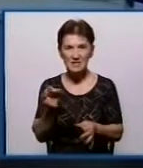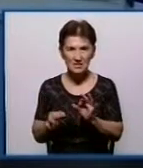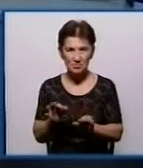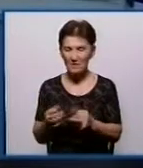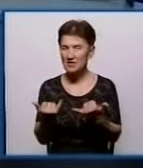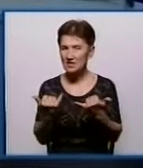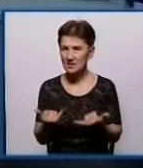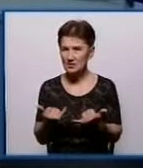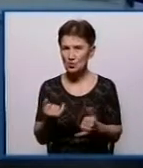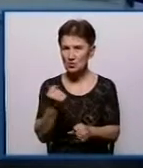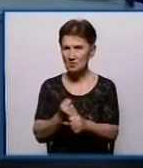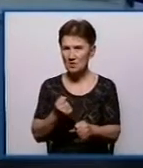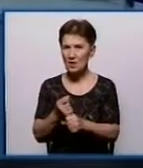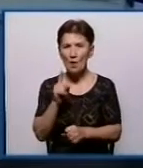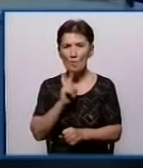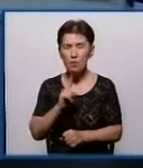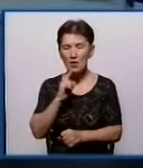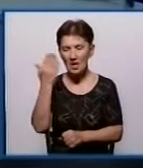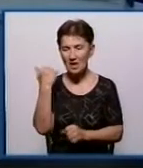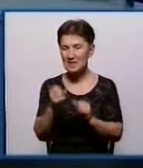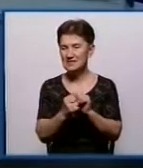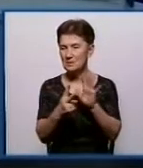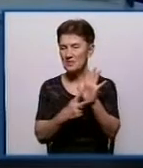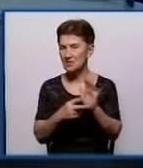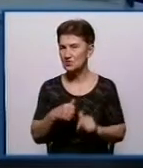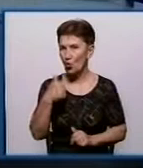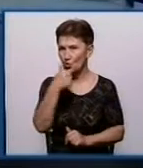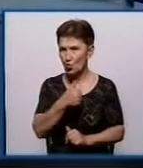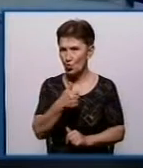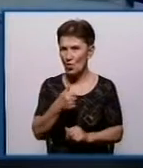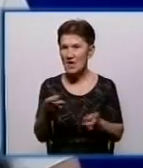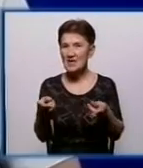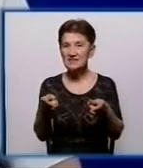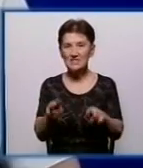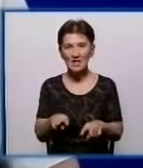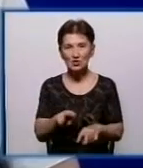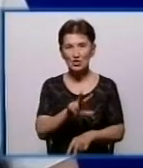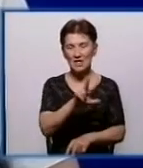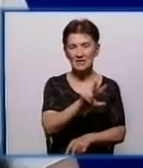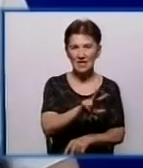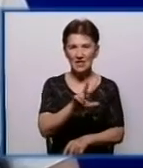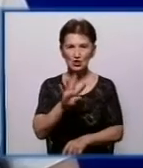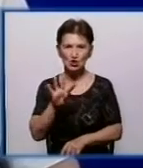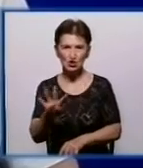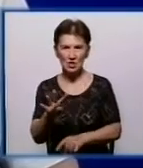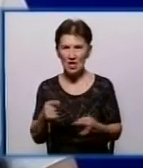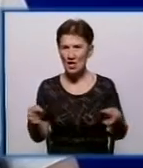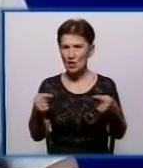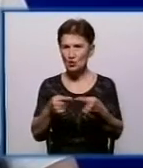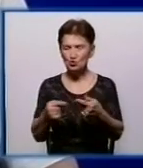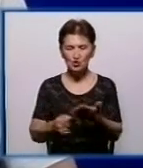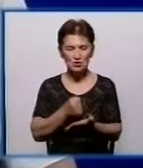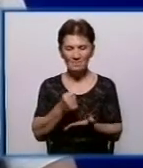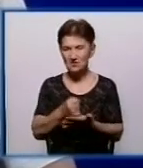на сьогодні працюємо на тарифі ще 2017 року. Залишилось 3 чи 4, не можу точно стверджувати,